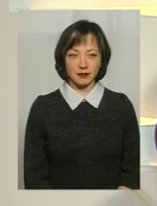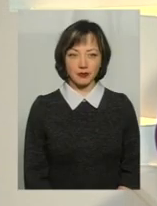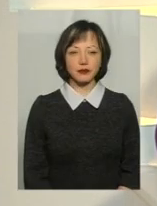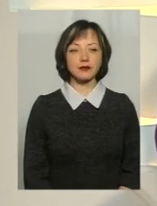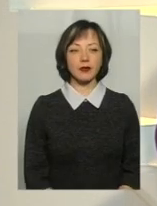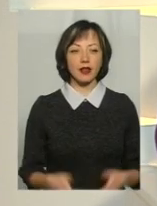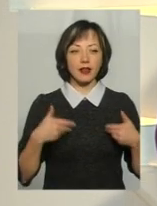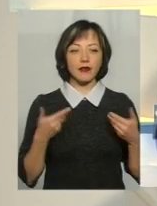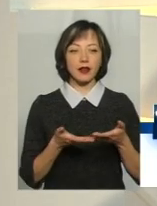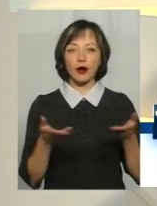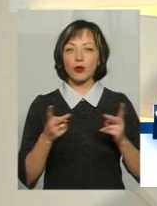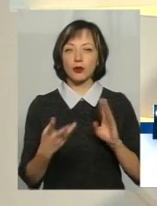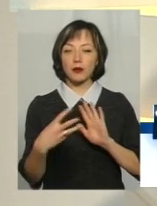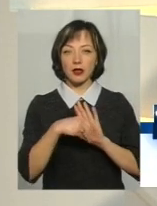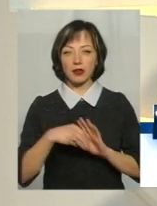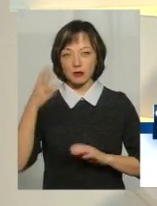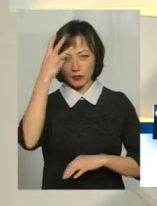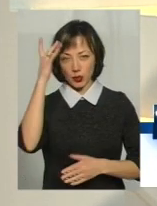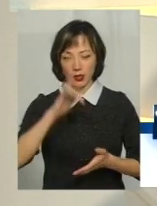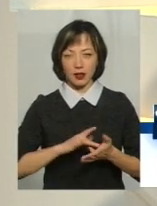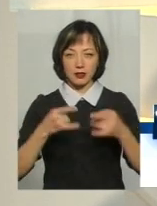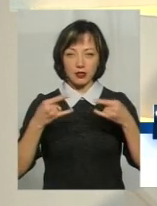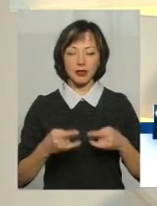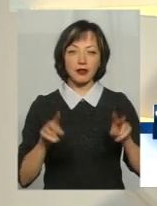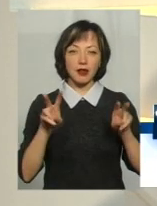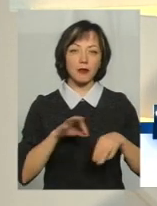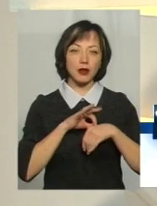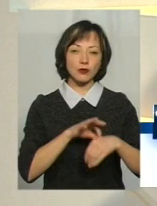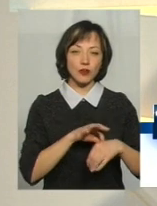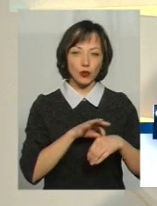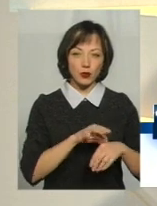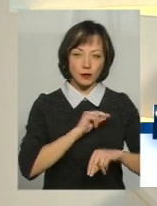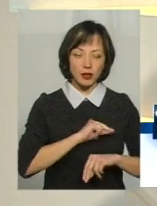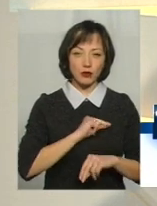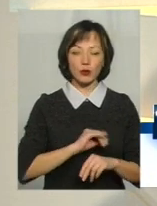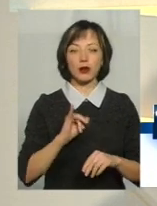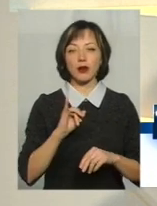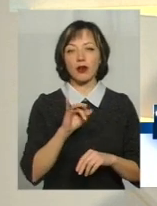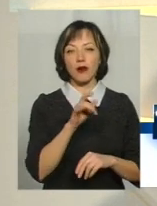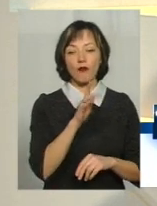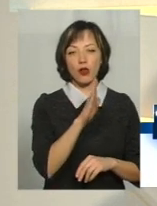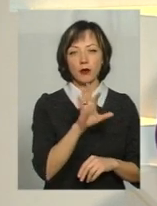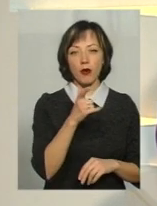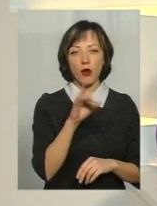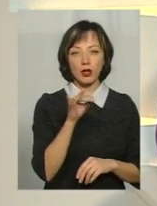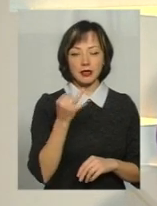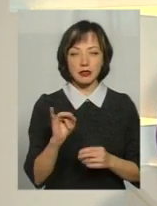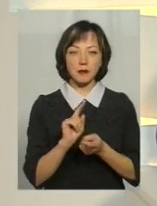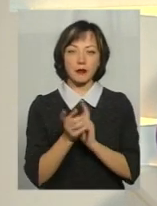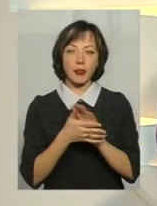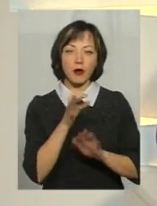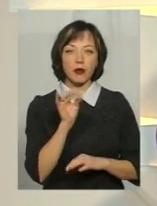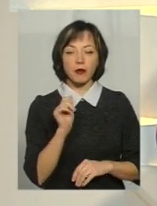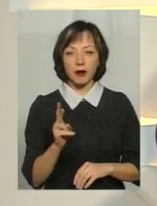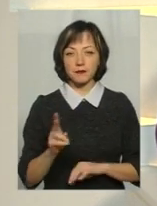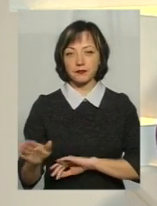Вітаю всіх, хто приєднався до телеканалу Поділля Центр. В ефірі тема. Для вас працює Володимир Гординський та Ольга Рабак, перекладави мови жестів. Минулого тижня в